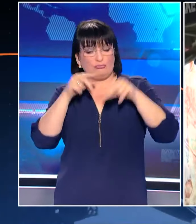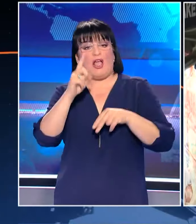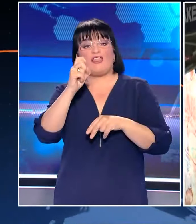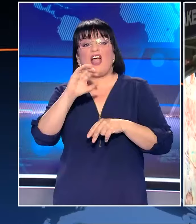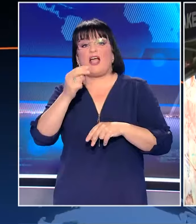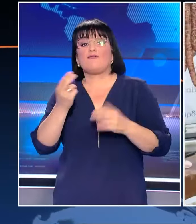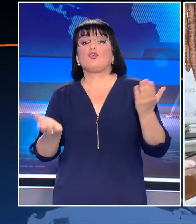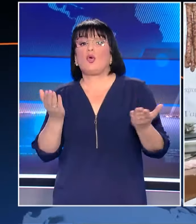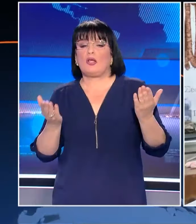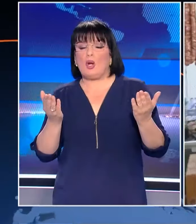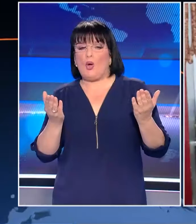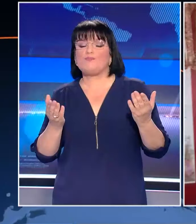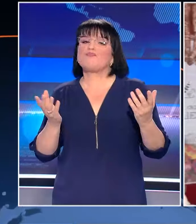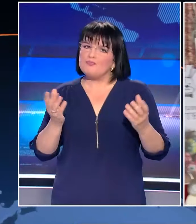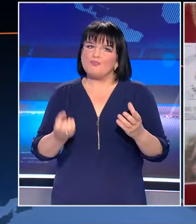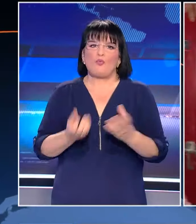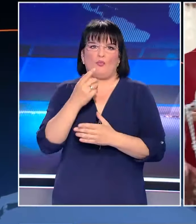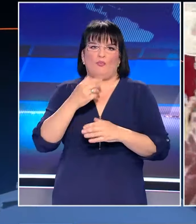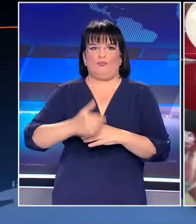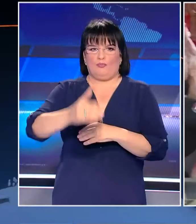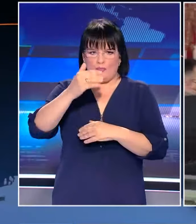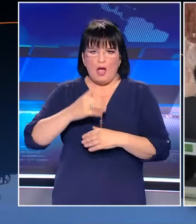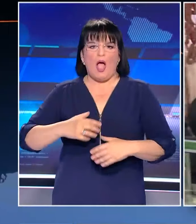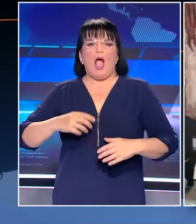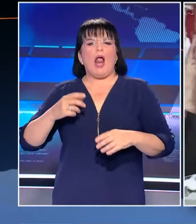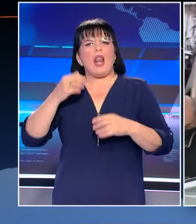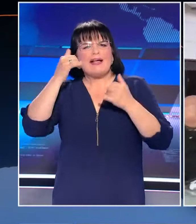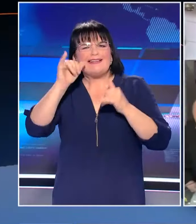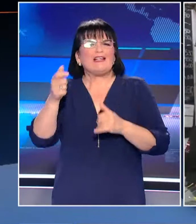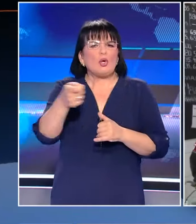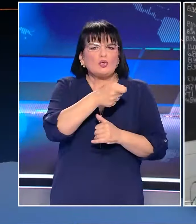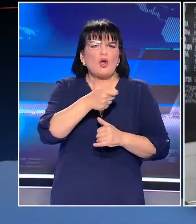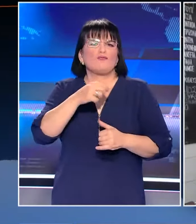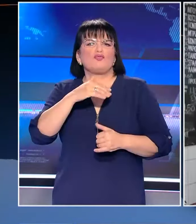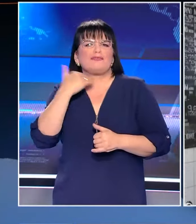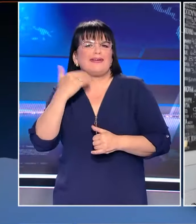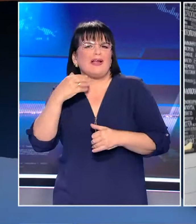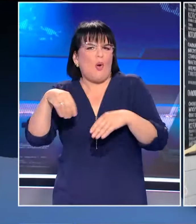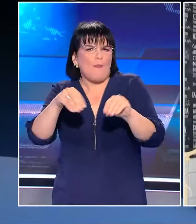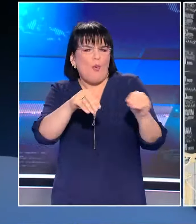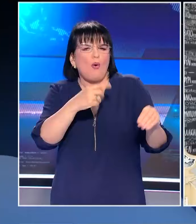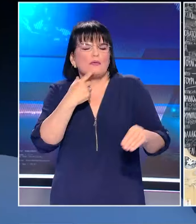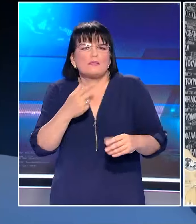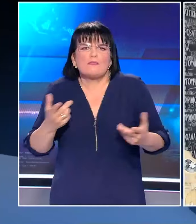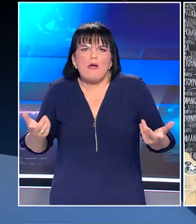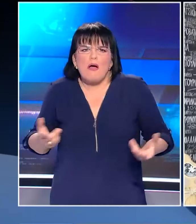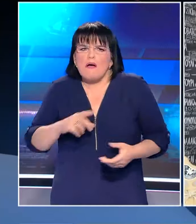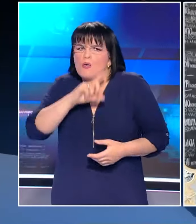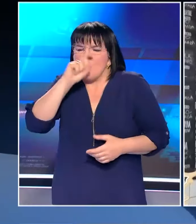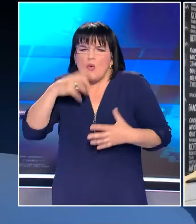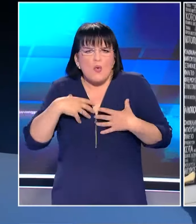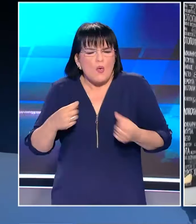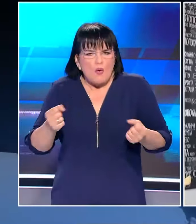κιλό. Η απόφαση αυτή έφερε αναβρασμό σε κρεοπόλες και εκτινοτρόφους οι οποίοι δηλώνουν ότι δεν μπορούν να πουλήσουν στους